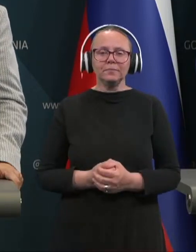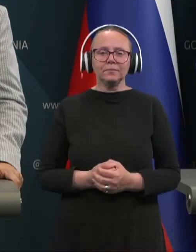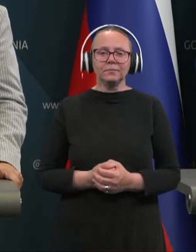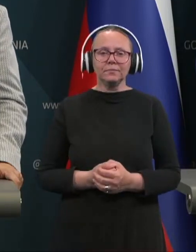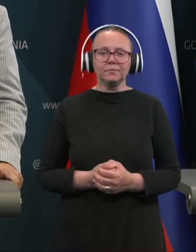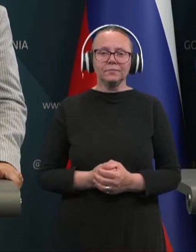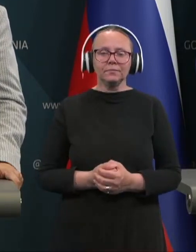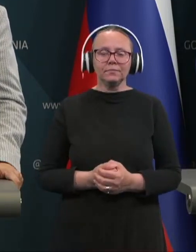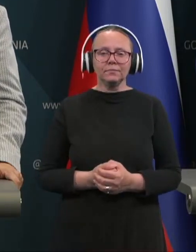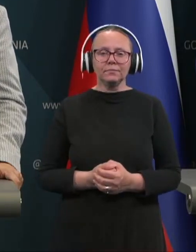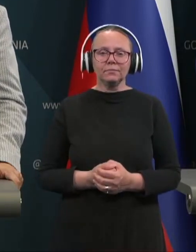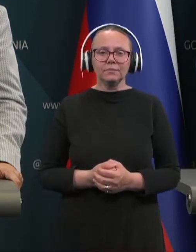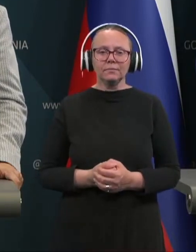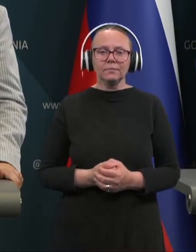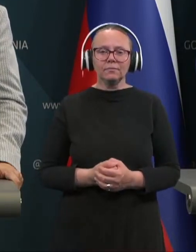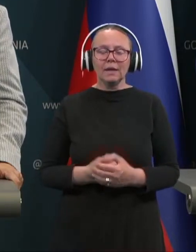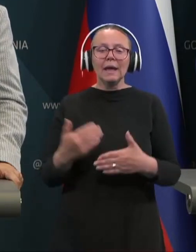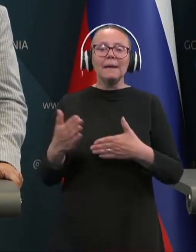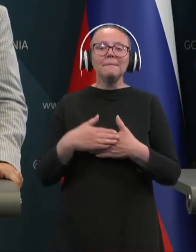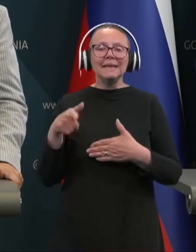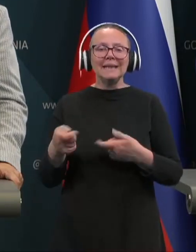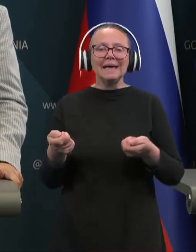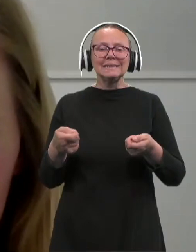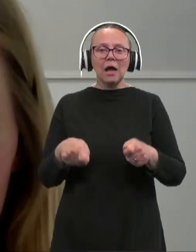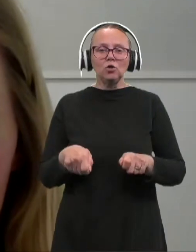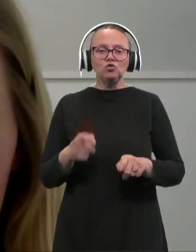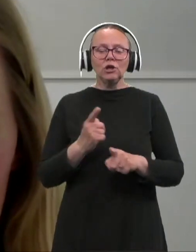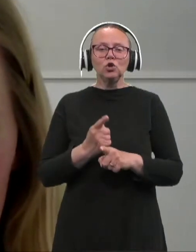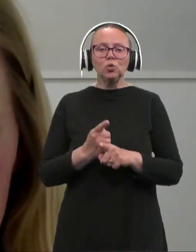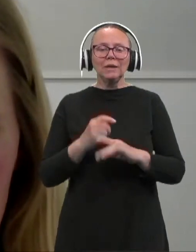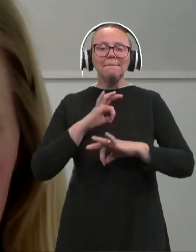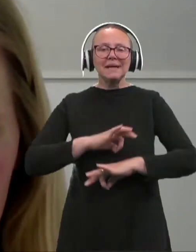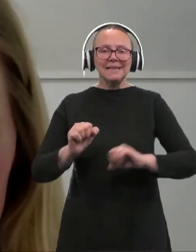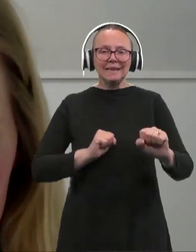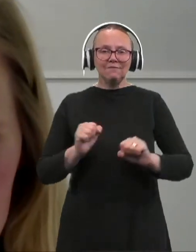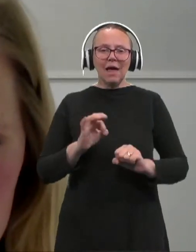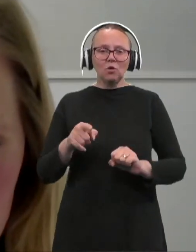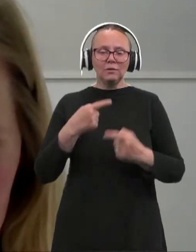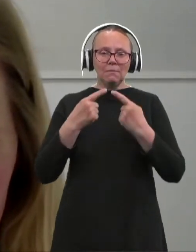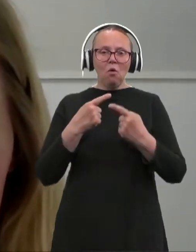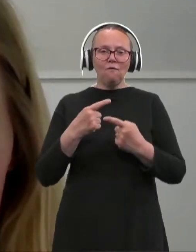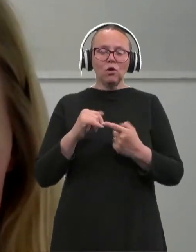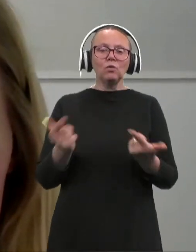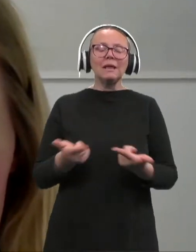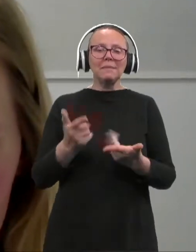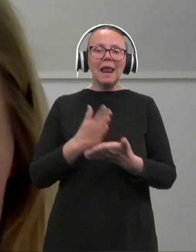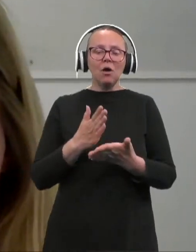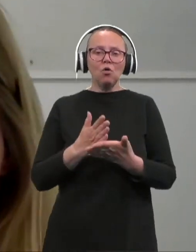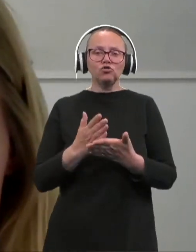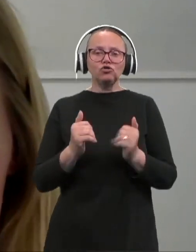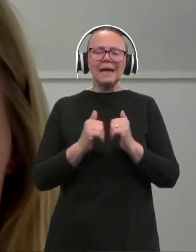Kar se pa, no, ravno pri teh zaključkih tudi predsednik vlada je o tem govoril, da se bi lahko že nekako